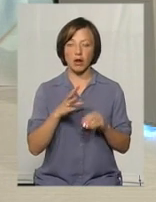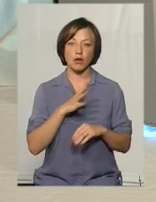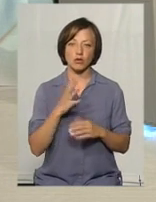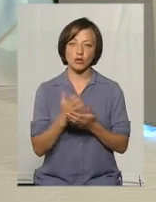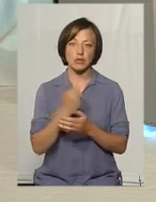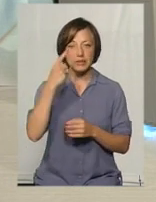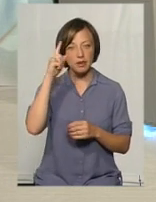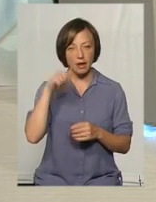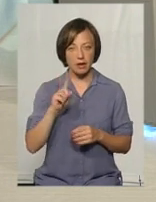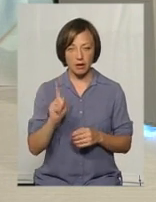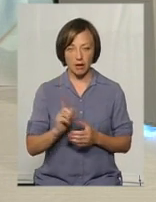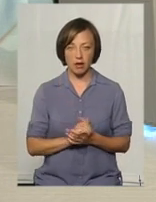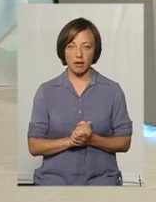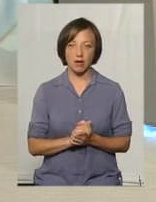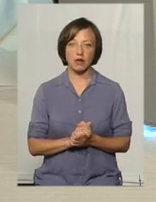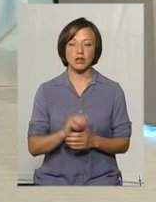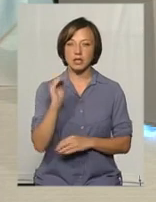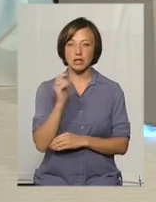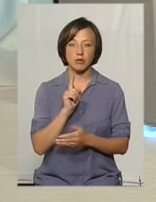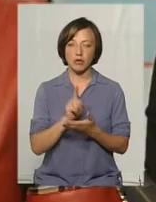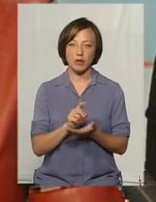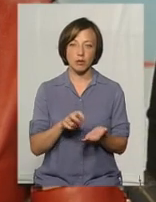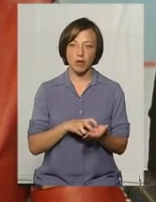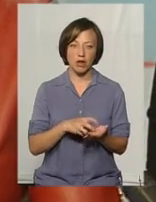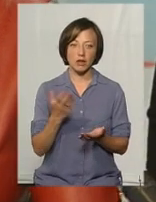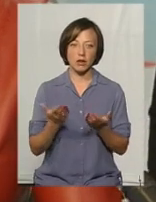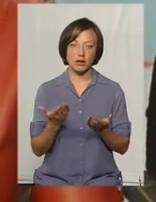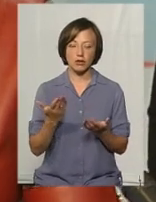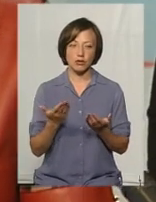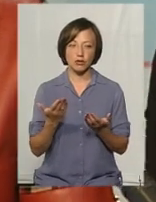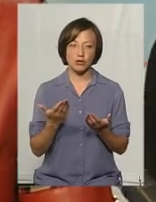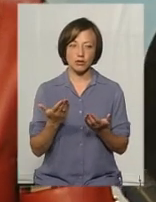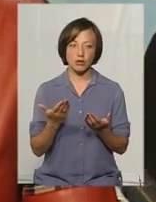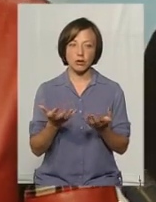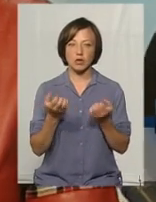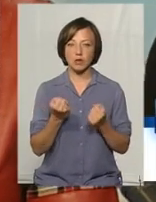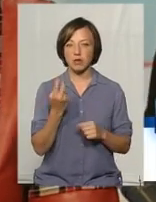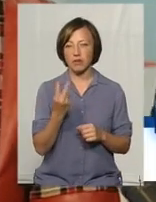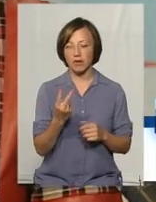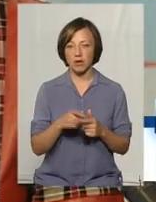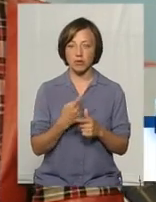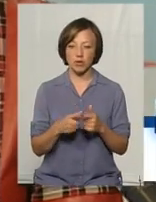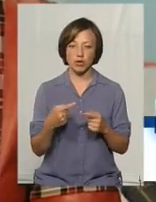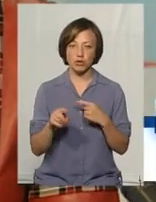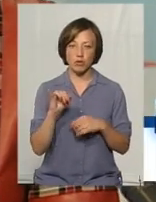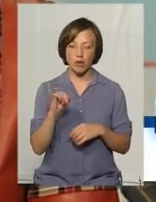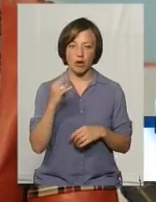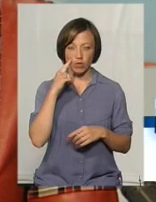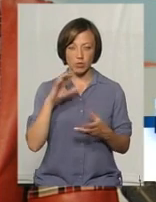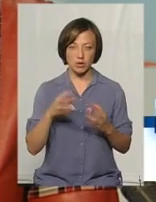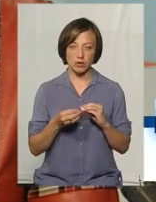саме знання. І що дитина не повинна боятися, що вона гримає двійкою чи якусь іншу погану